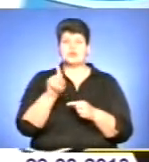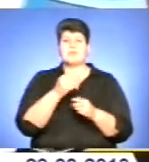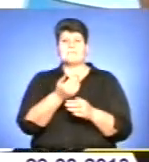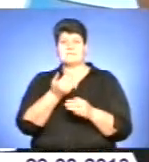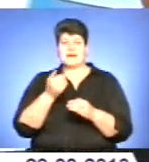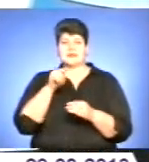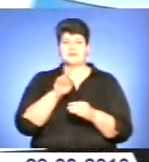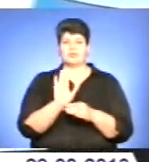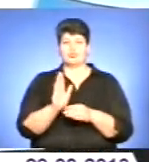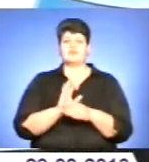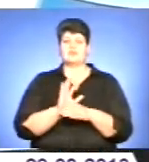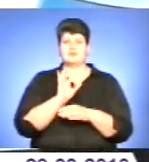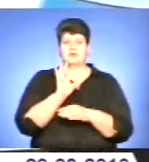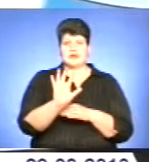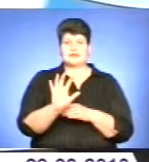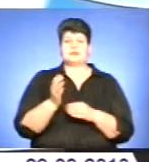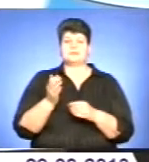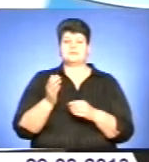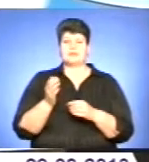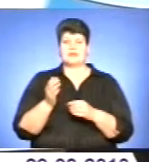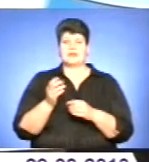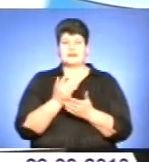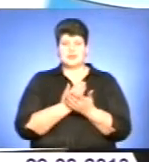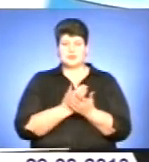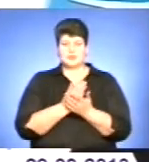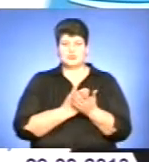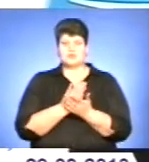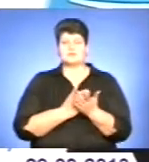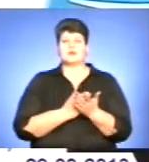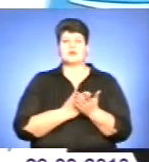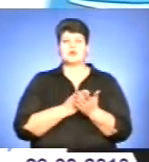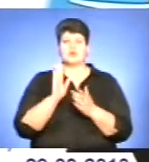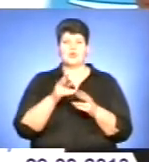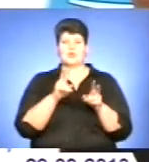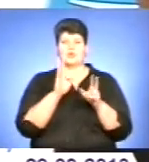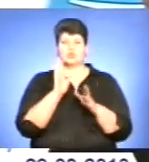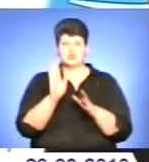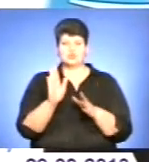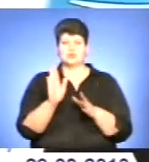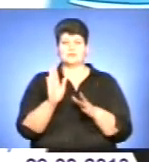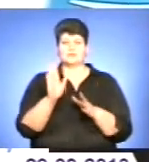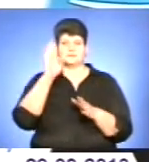його будуть відправляти в Збройні сили України для служби, звичайно, його будуть